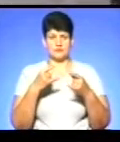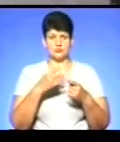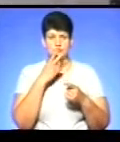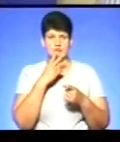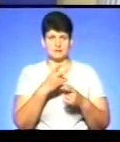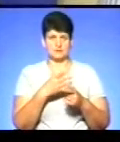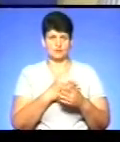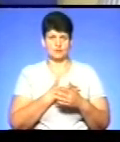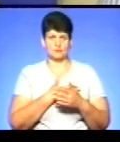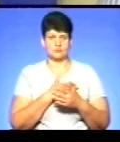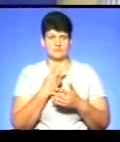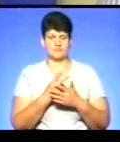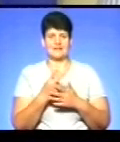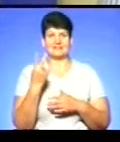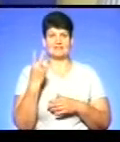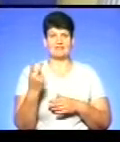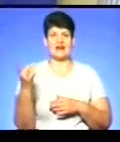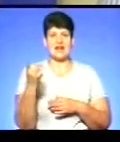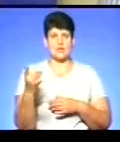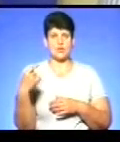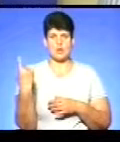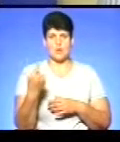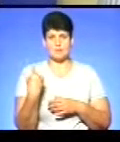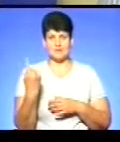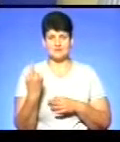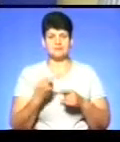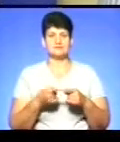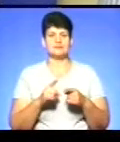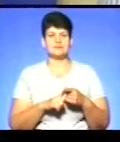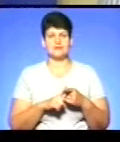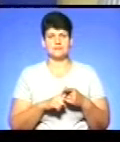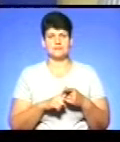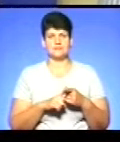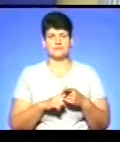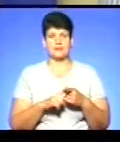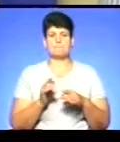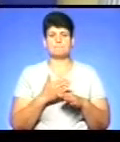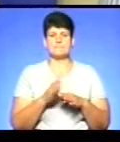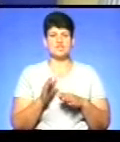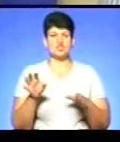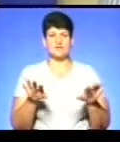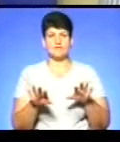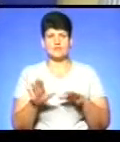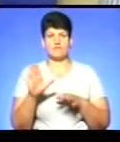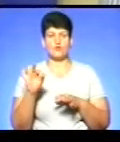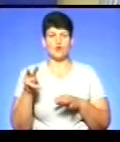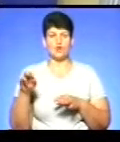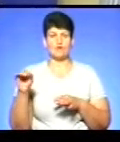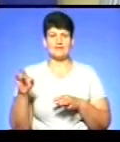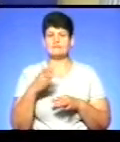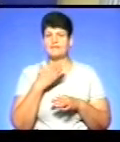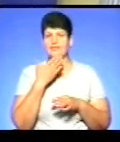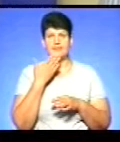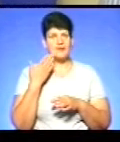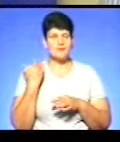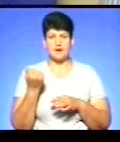телеканали. Два райони області, це Міжгірський і Воловецький, не мають